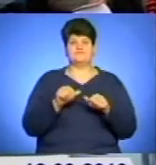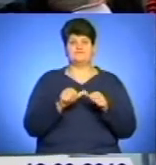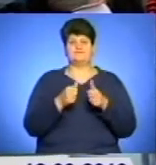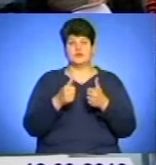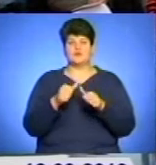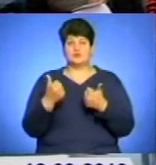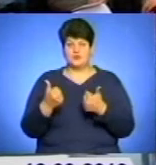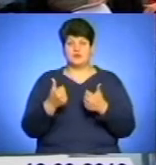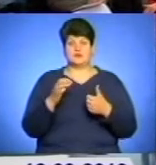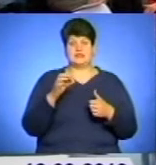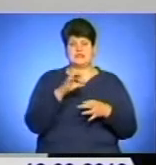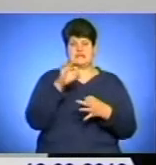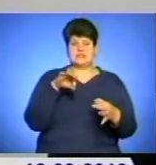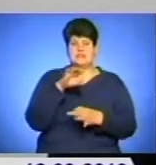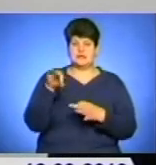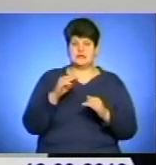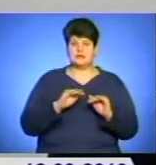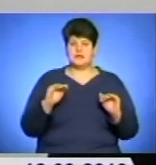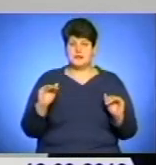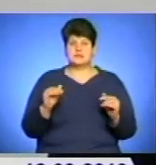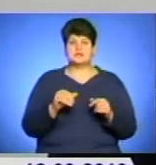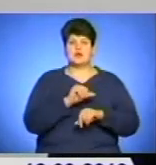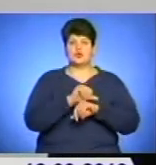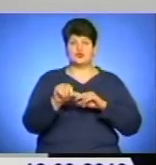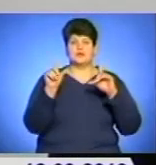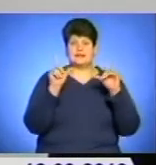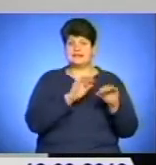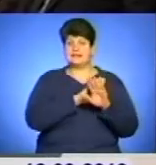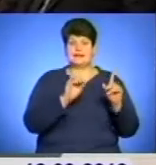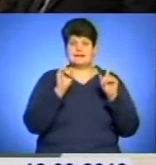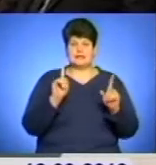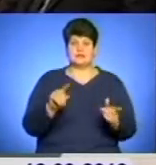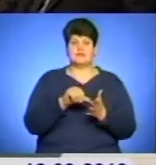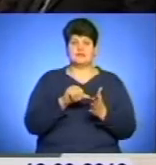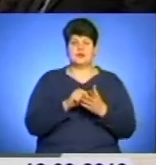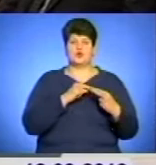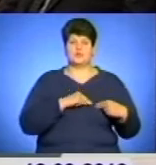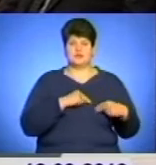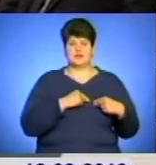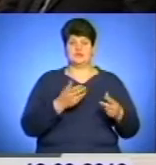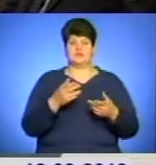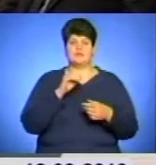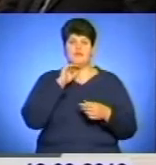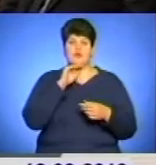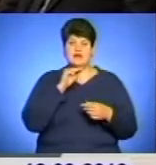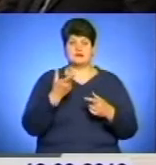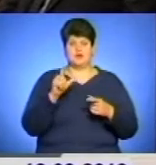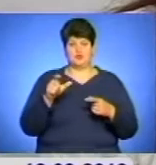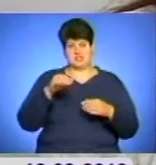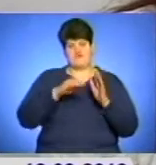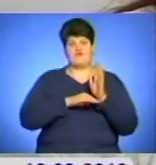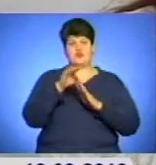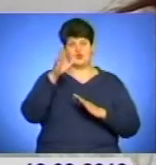та соціального середства. До слова, за кордон виїздять не тільки представники робітничих професій, а й люди з вищою освітою.